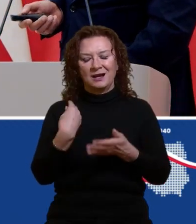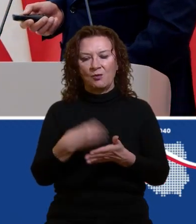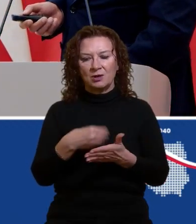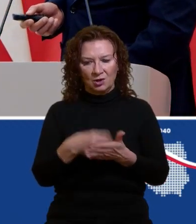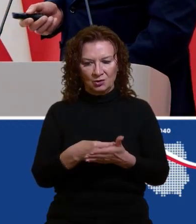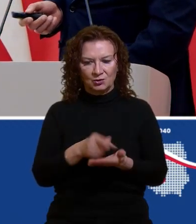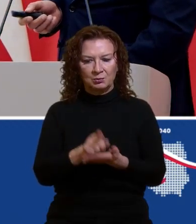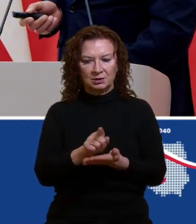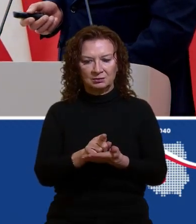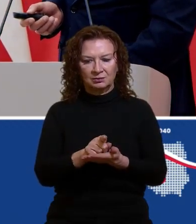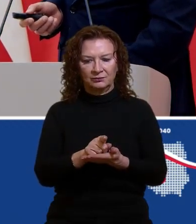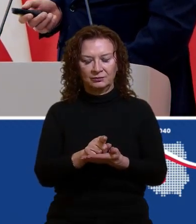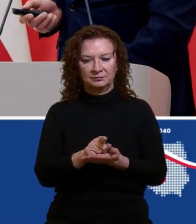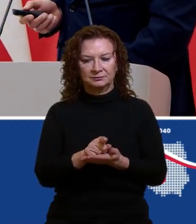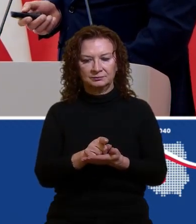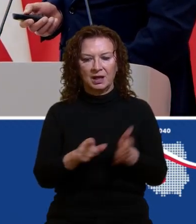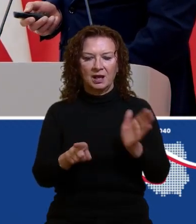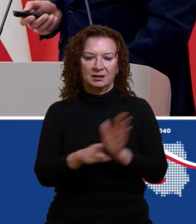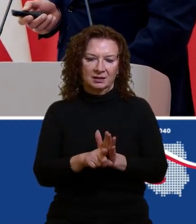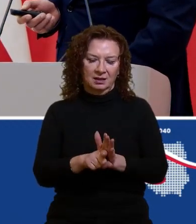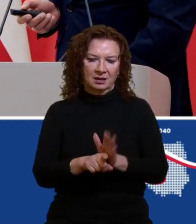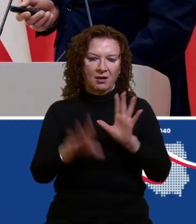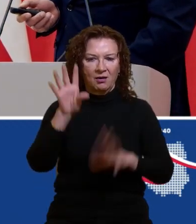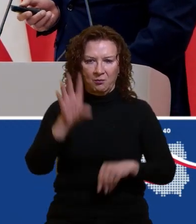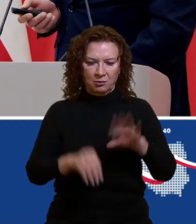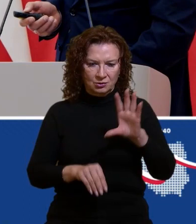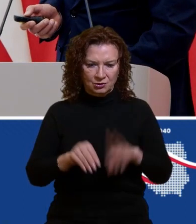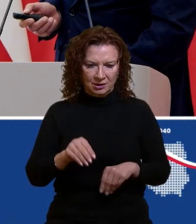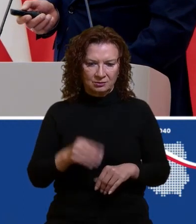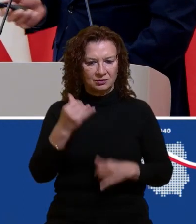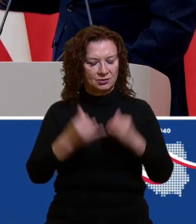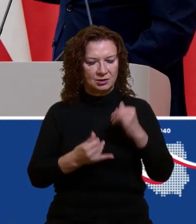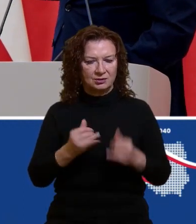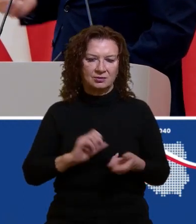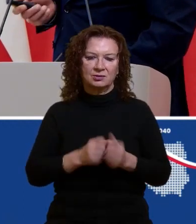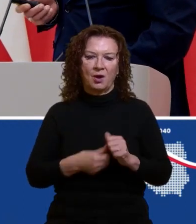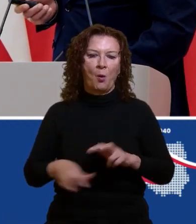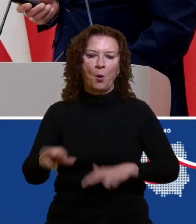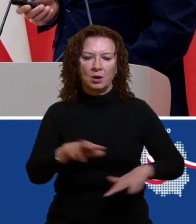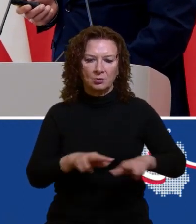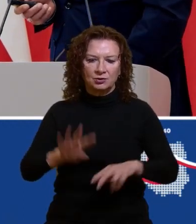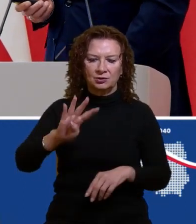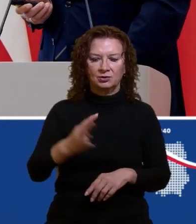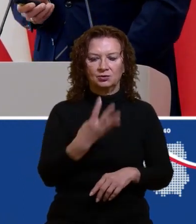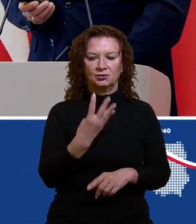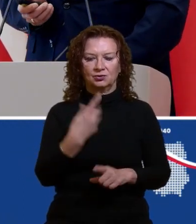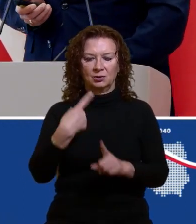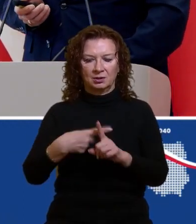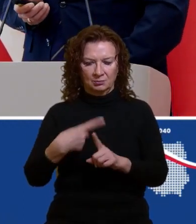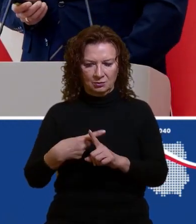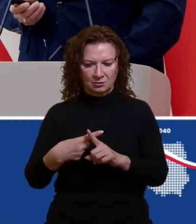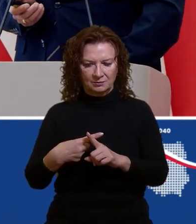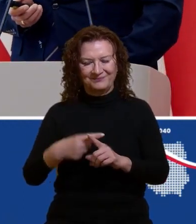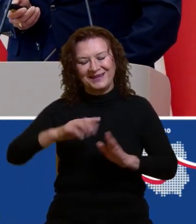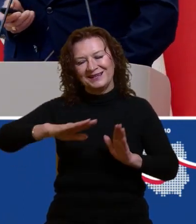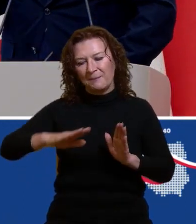dla budżetu w przypadku rodzin 4+, no jest nieporównywalnie niższy